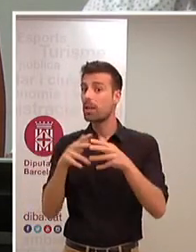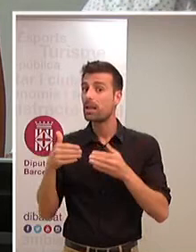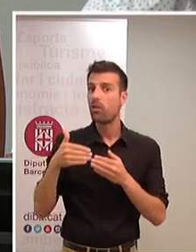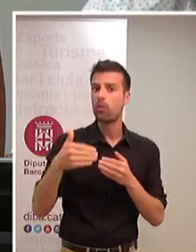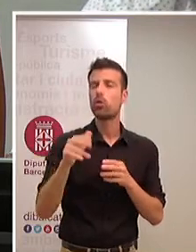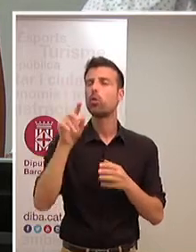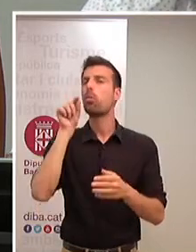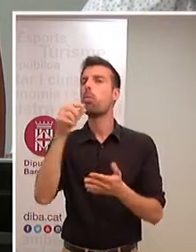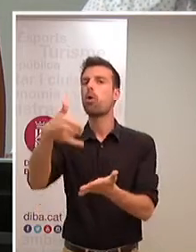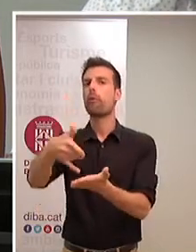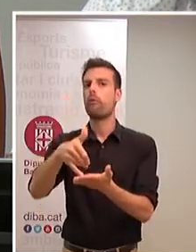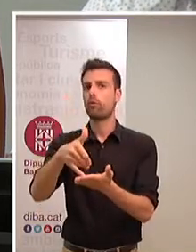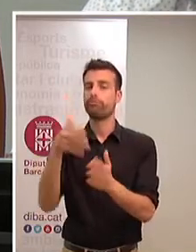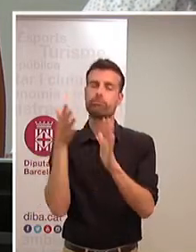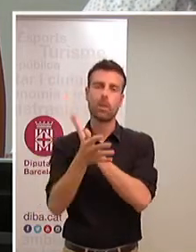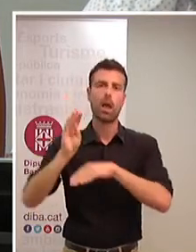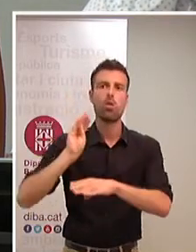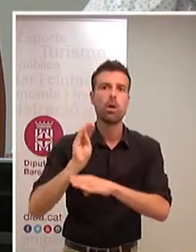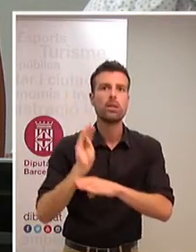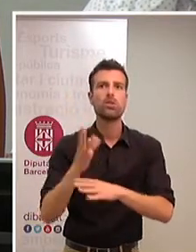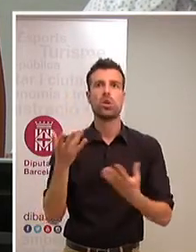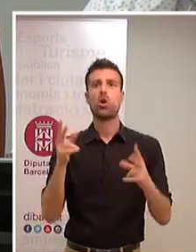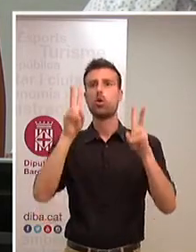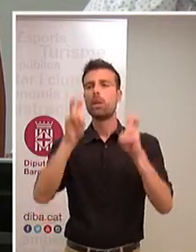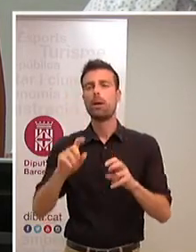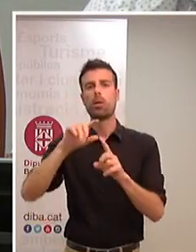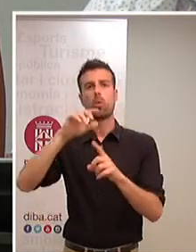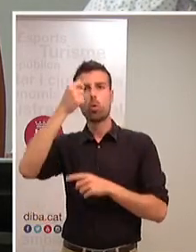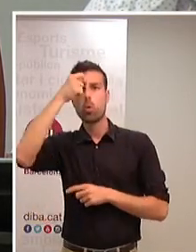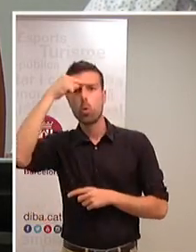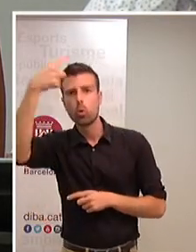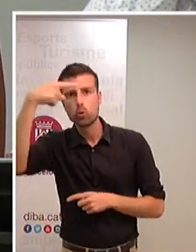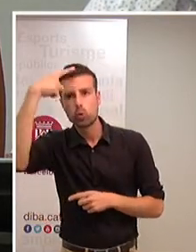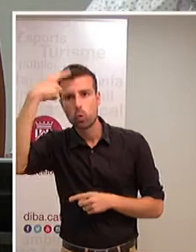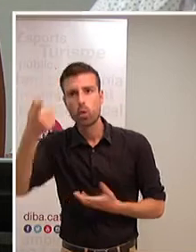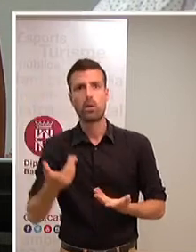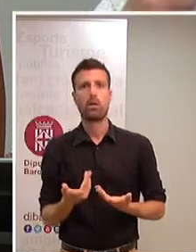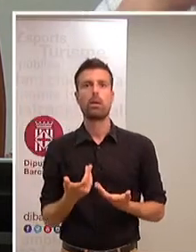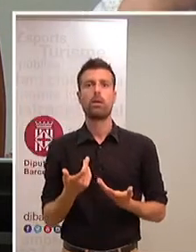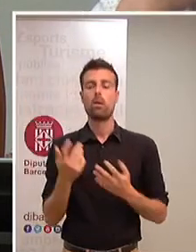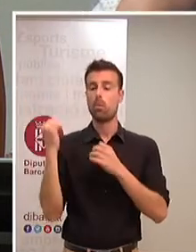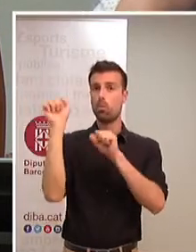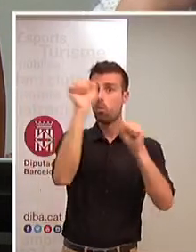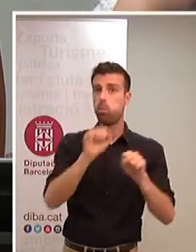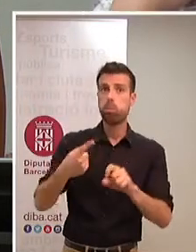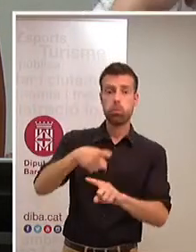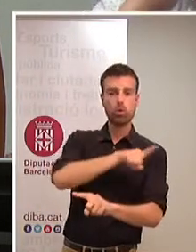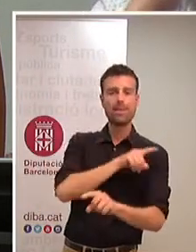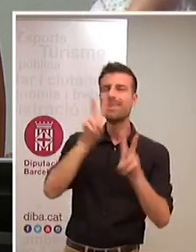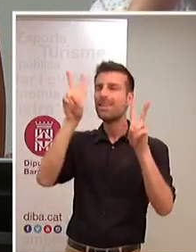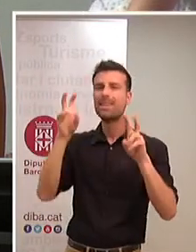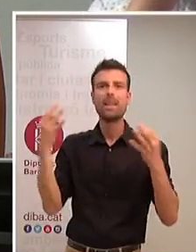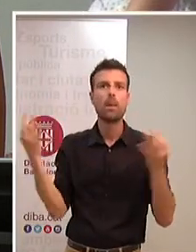a través de l'educació de l'ensenyament de la cultura protegir-nos d'aquesta